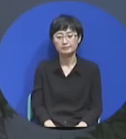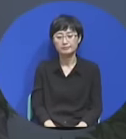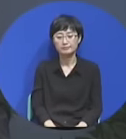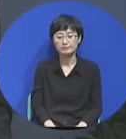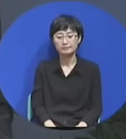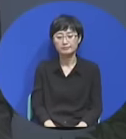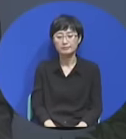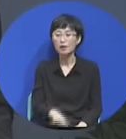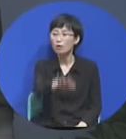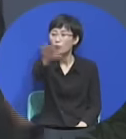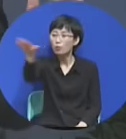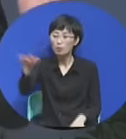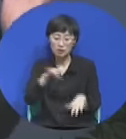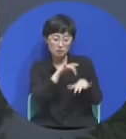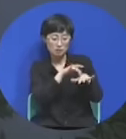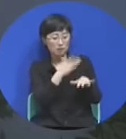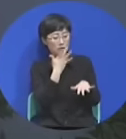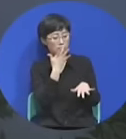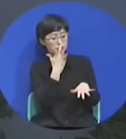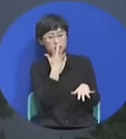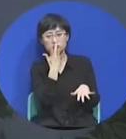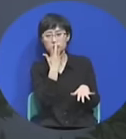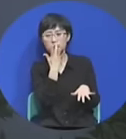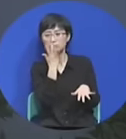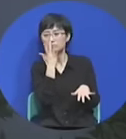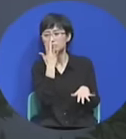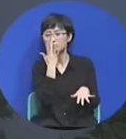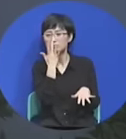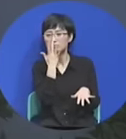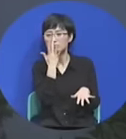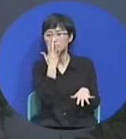어떻게 이렇게 모를 수가 있습니까? 완전히 당하고 있는 거예요.